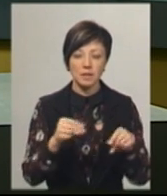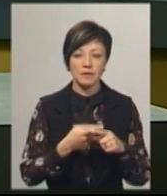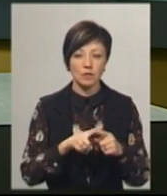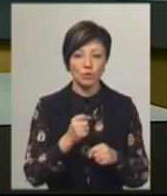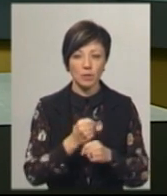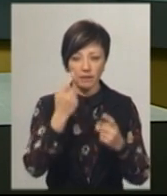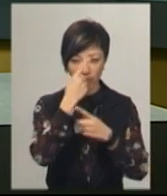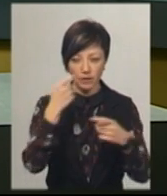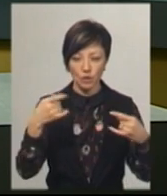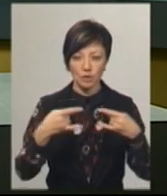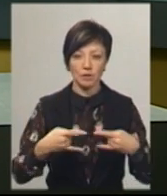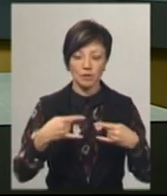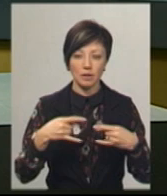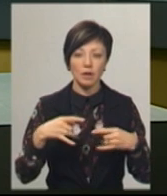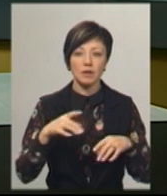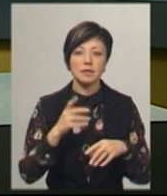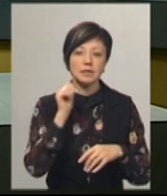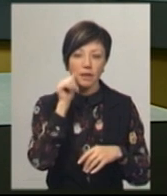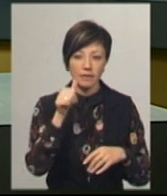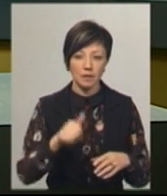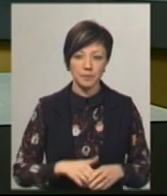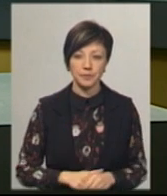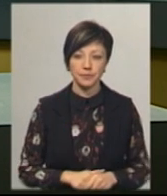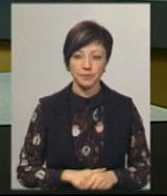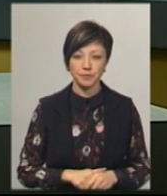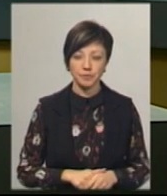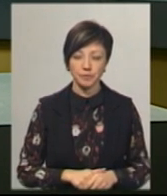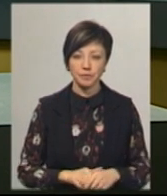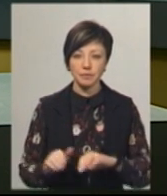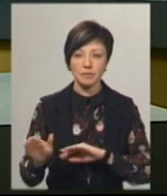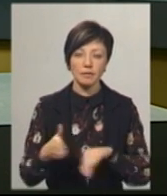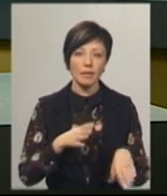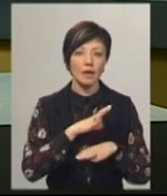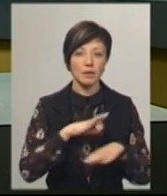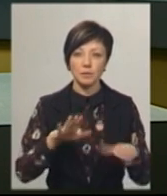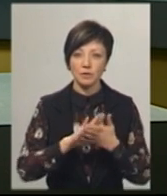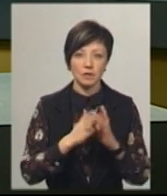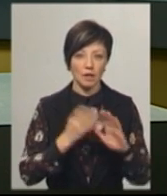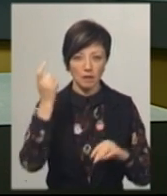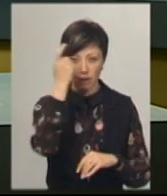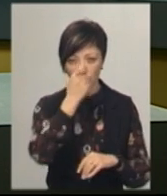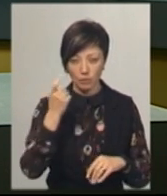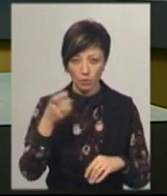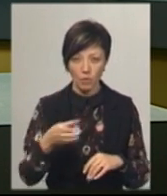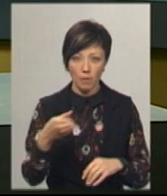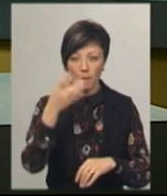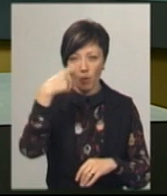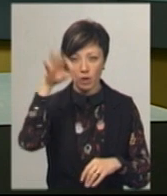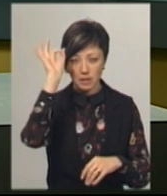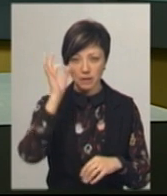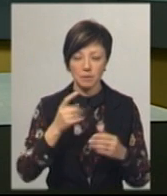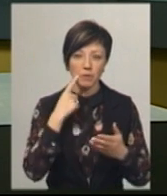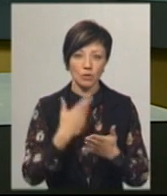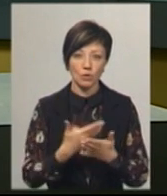зробити в ефірі Суспільного мовника ЮА «Поділля» завтра. Не перебував у стані алкогольного сп'яніння поліцейський, котрого